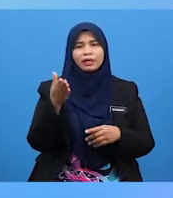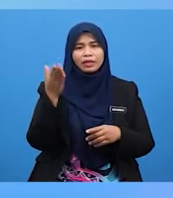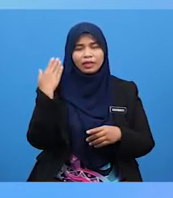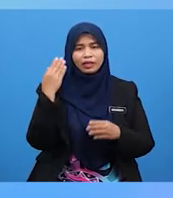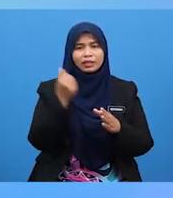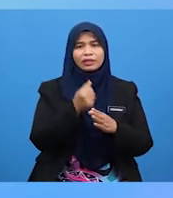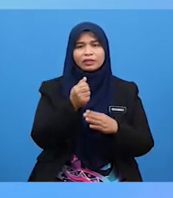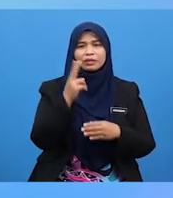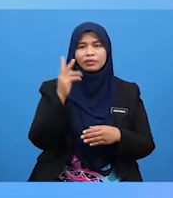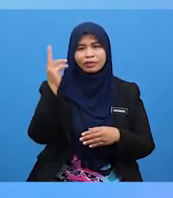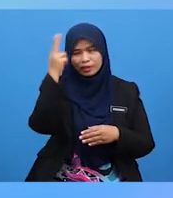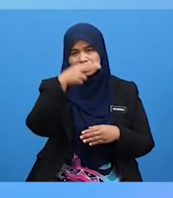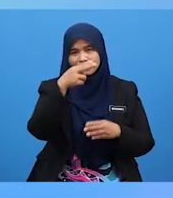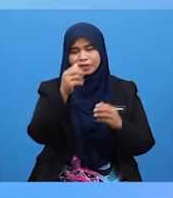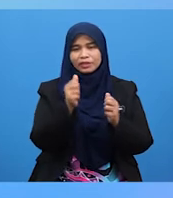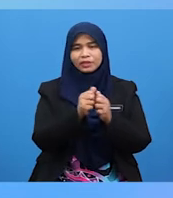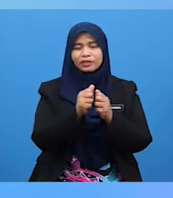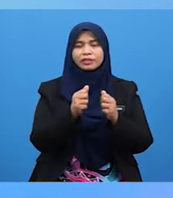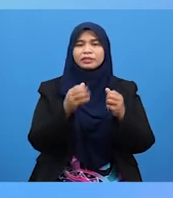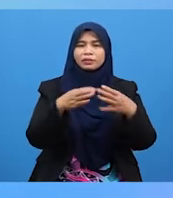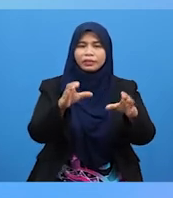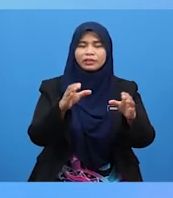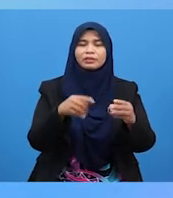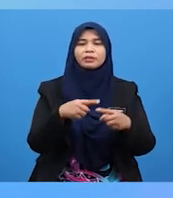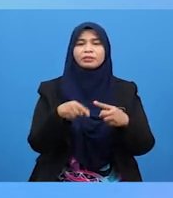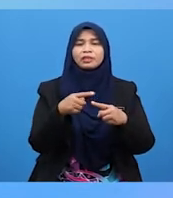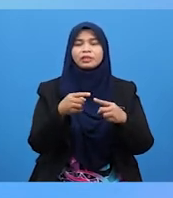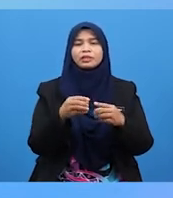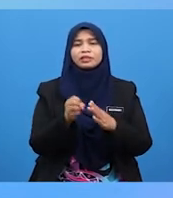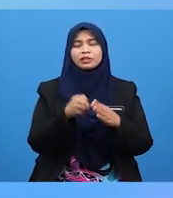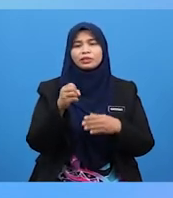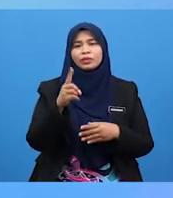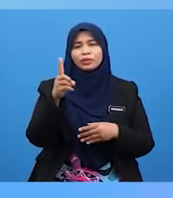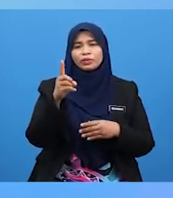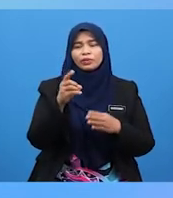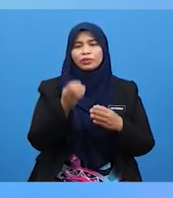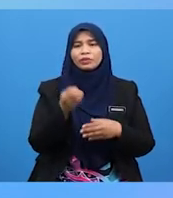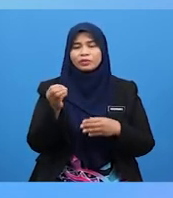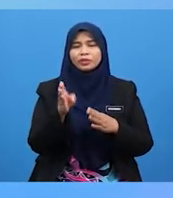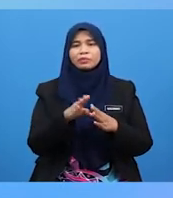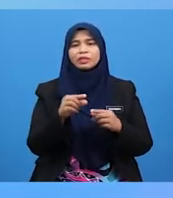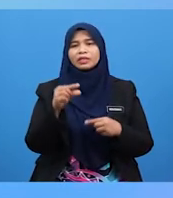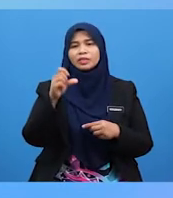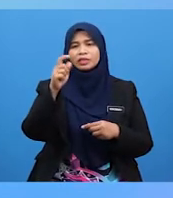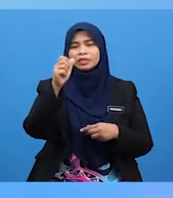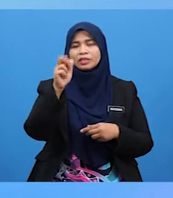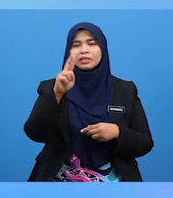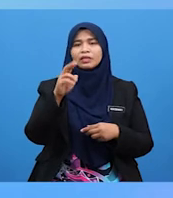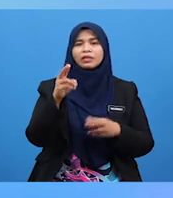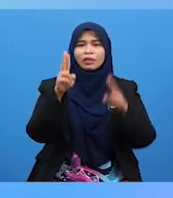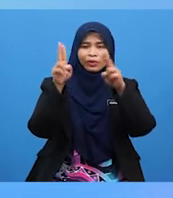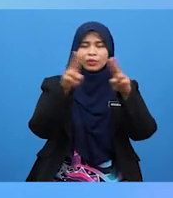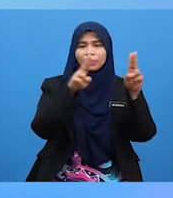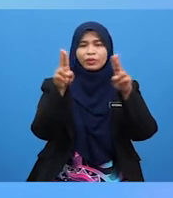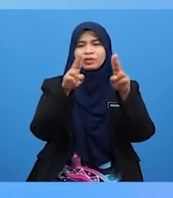dengan cepat. Apabila sesuatu objek bergetar, udara di sekeliling objek